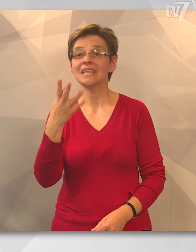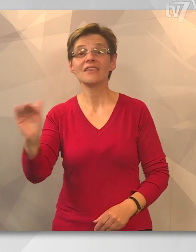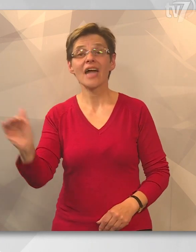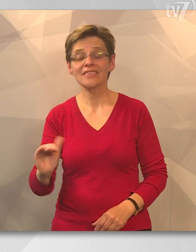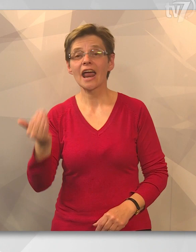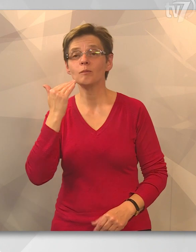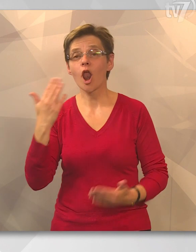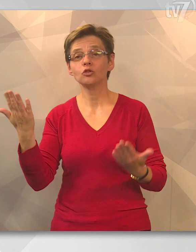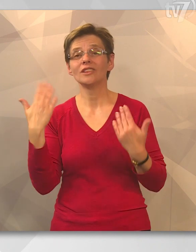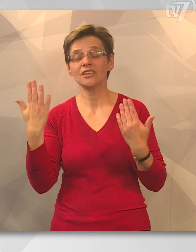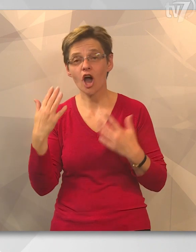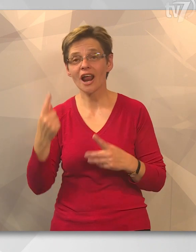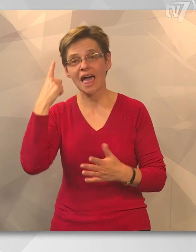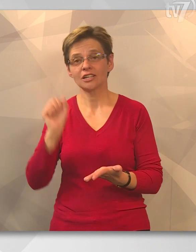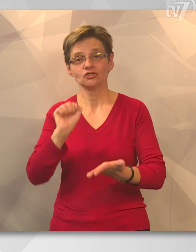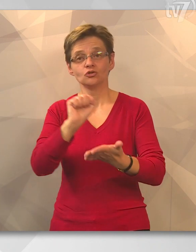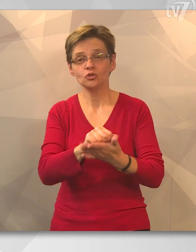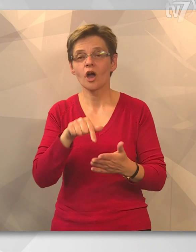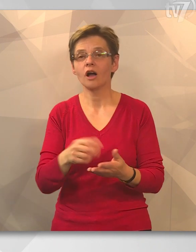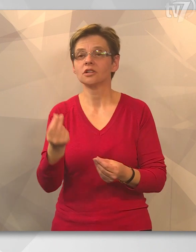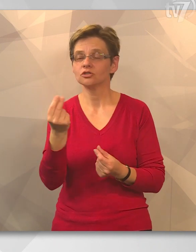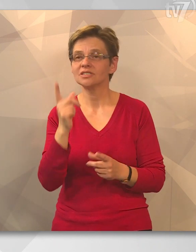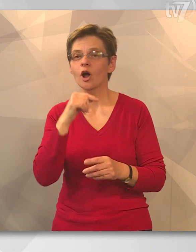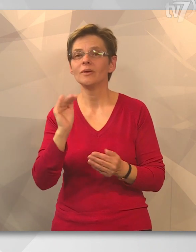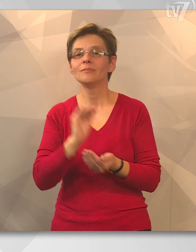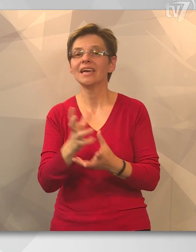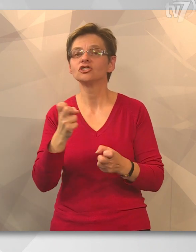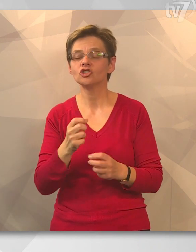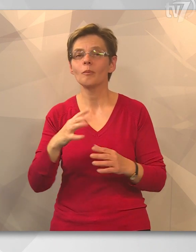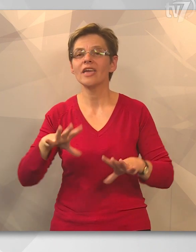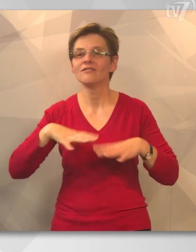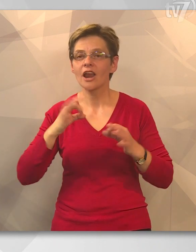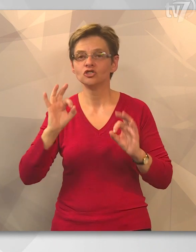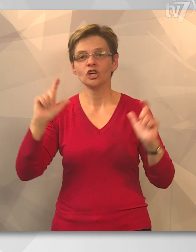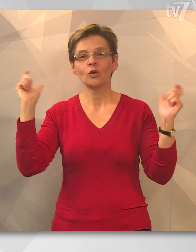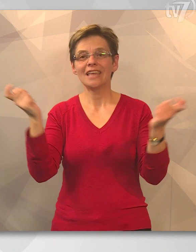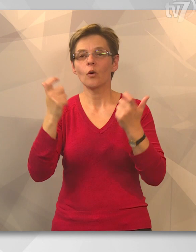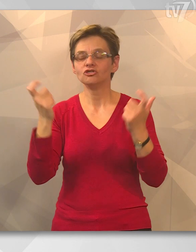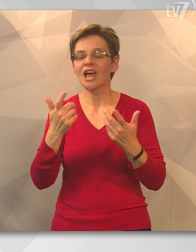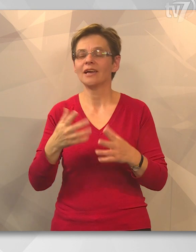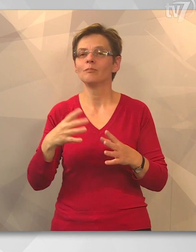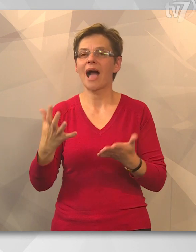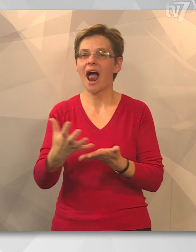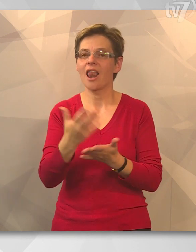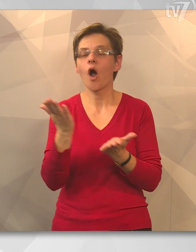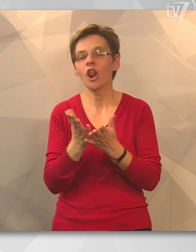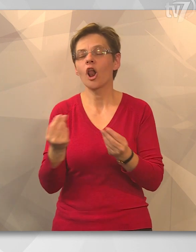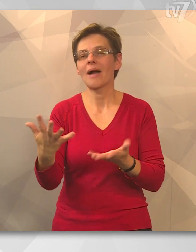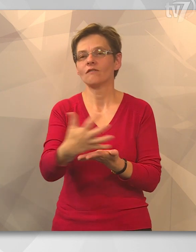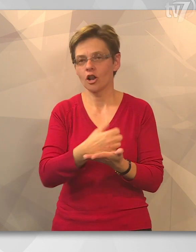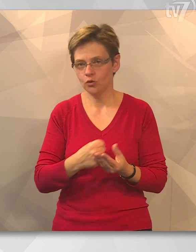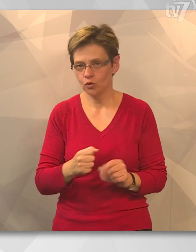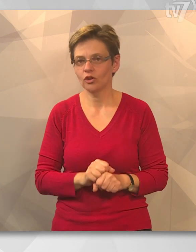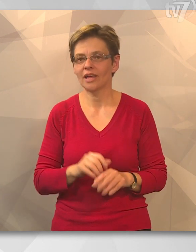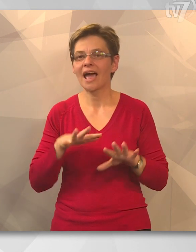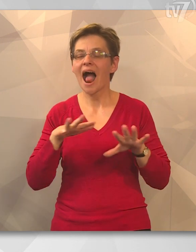40 gyermek balatoni nyaralását fedezi az az összeg, amit a Békés Csabai városi jótékonyságibál alkalmával gyűjtöttek össze még